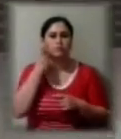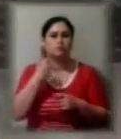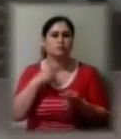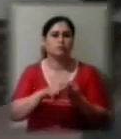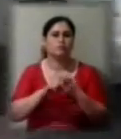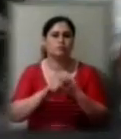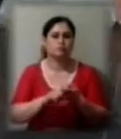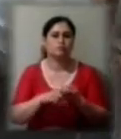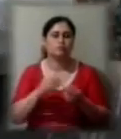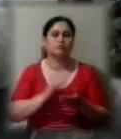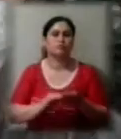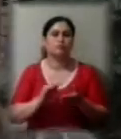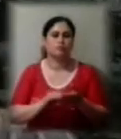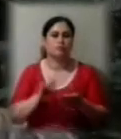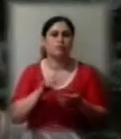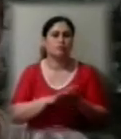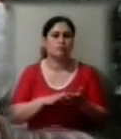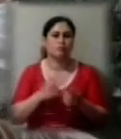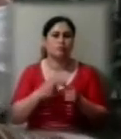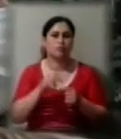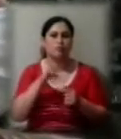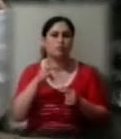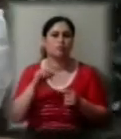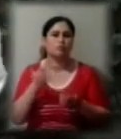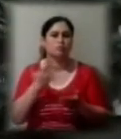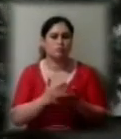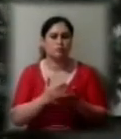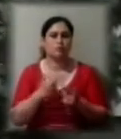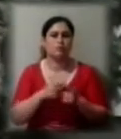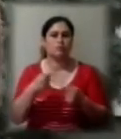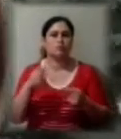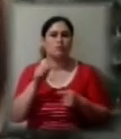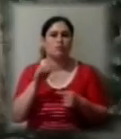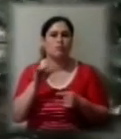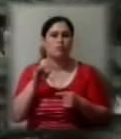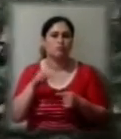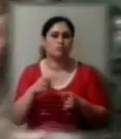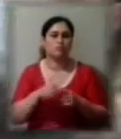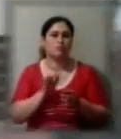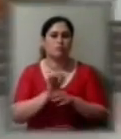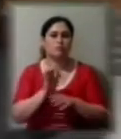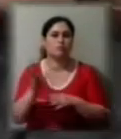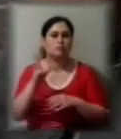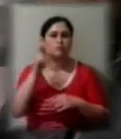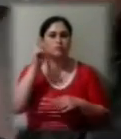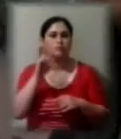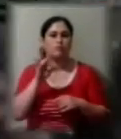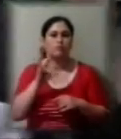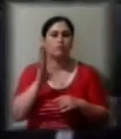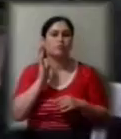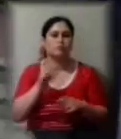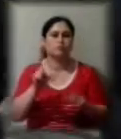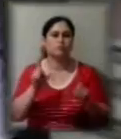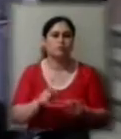напишу і тому подобне. Тобто, угрози йду. З іншого аккаунту відправляють. І всі знають, що він, будучи сидя в тюрмі,